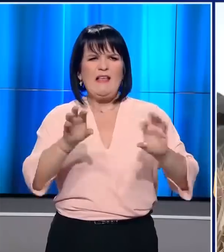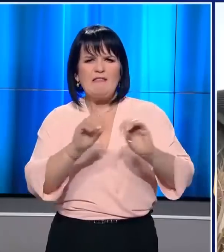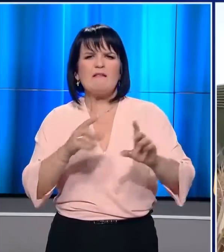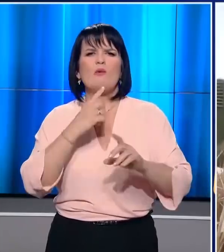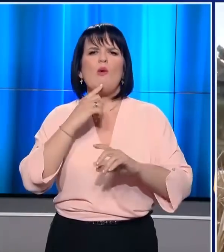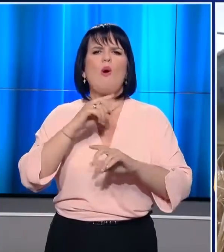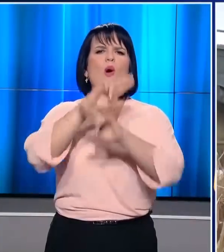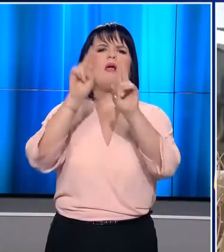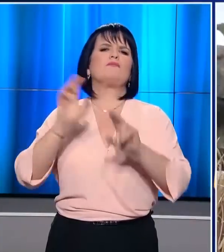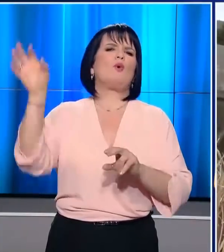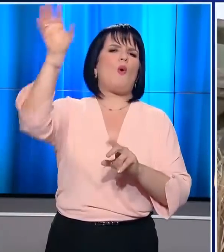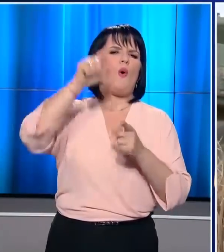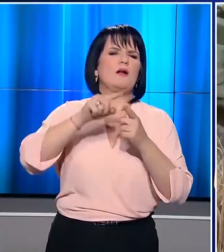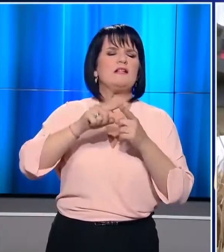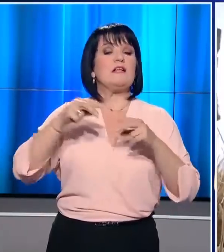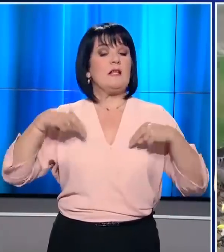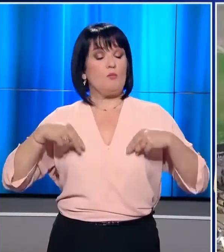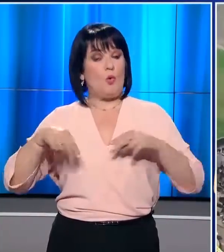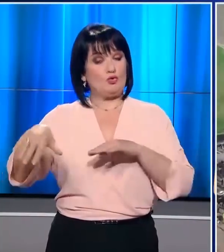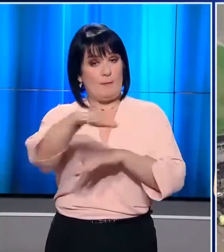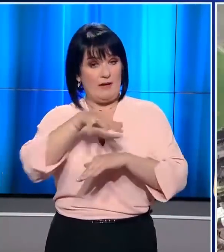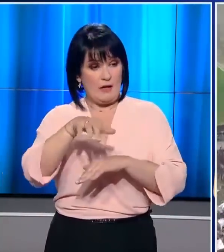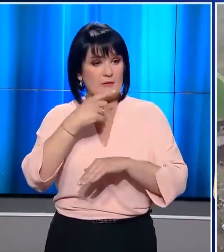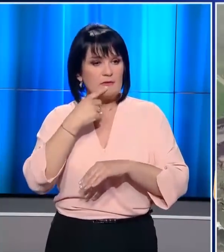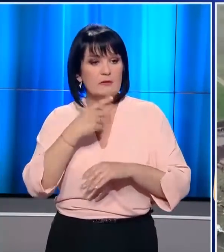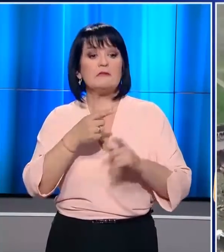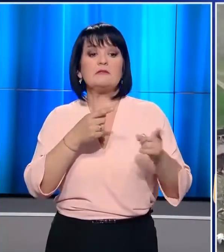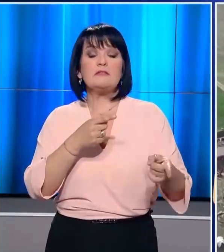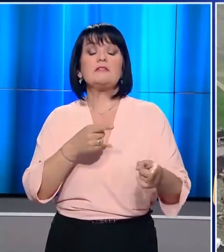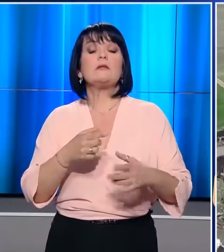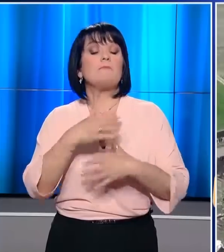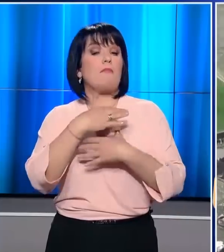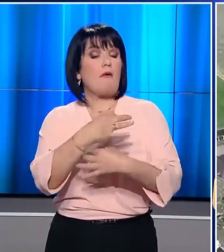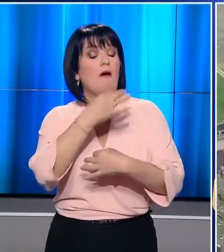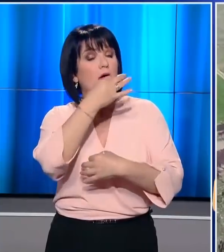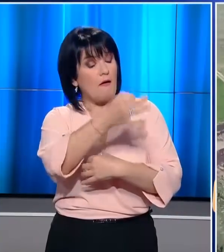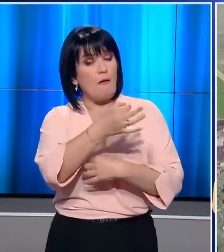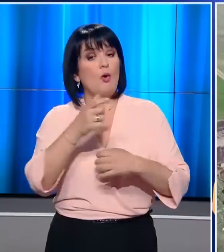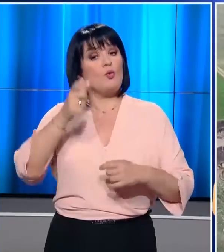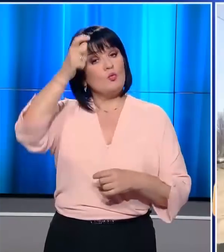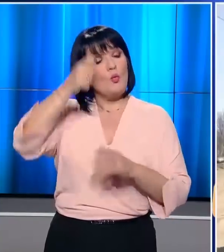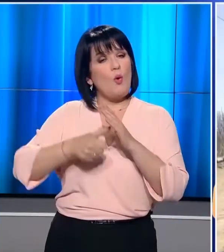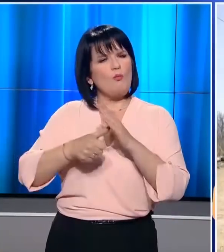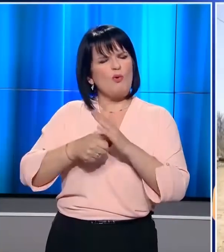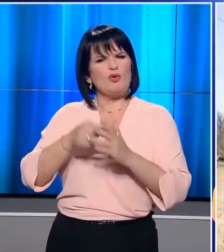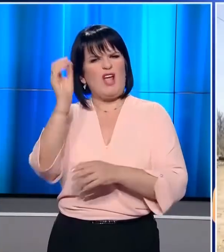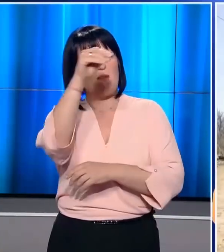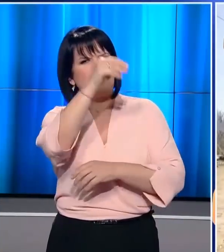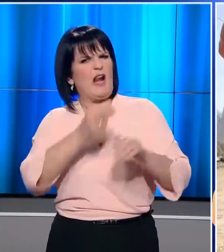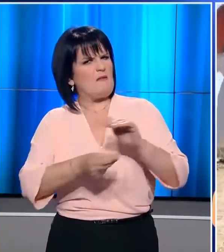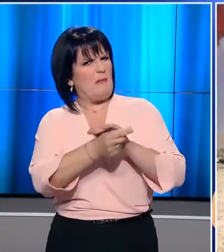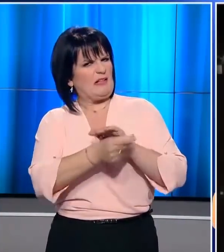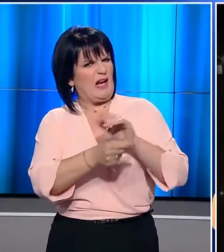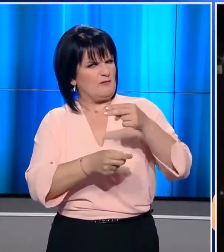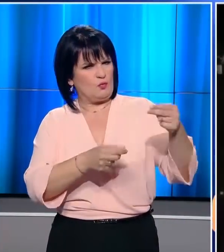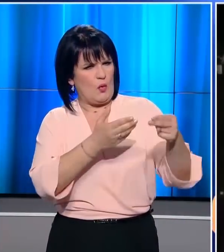διεθνοποίησης. Ο Υπουργός Επικρατείας μιλώντας στο CNN και την Κριστιανά Μανπούρ απέδωσε ευθέως στον ίδιο τον Τούρκο Πρόεδρο την εργαλειοποίηση του μεταναστευτικού